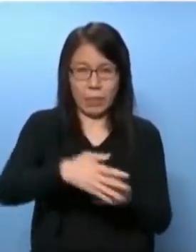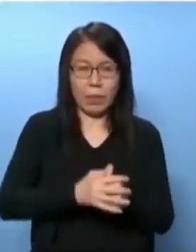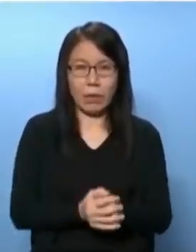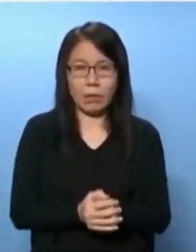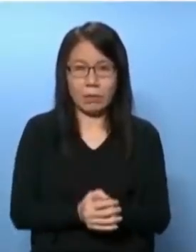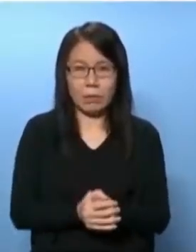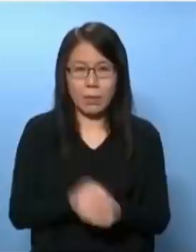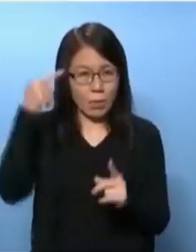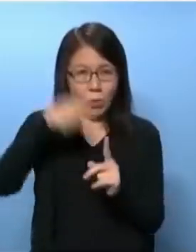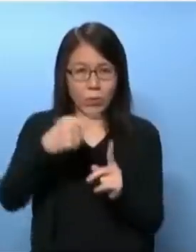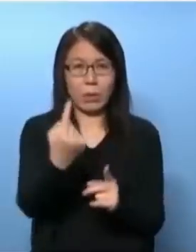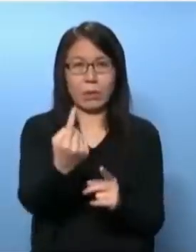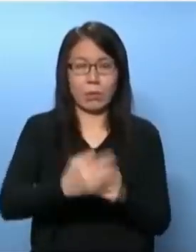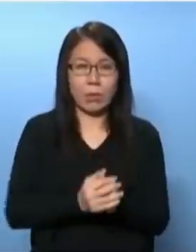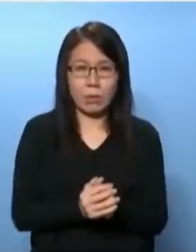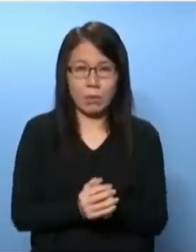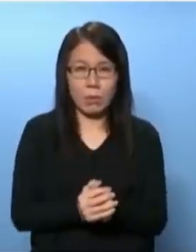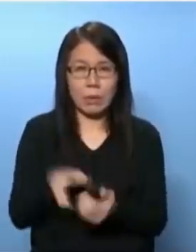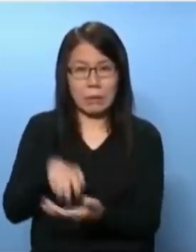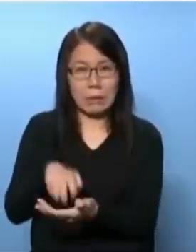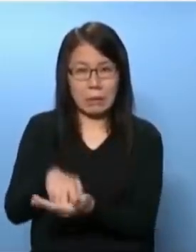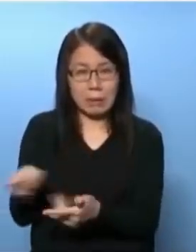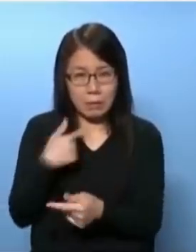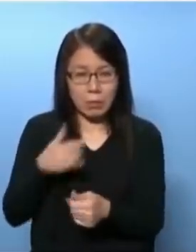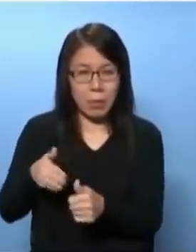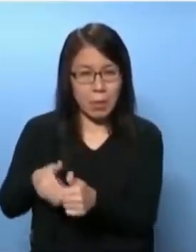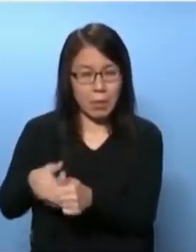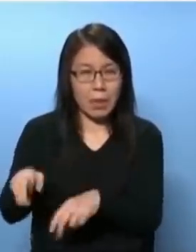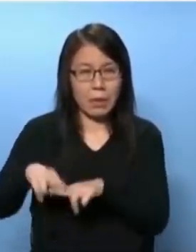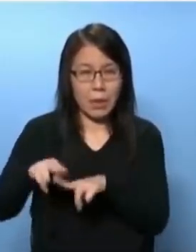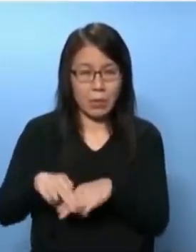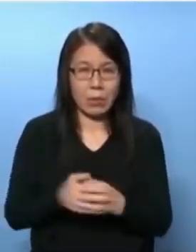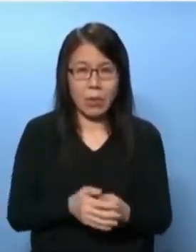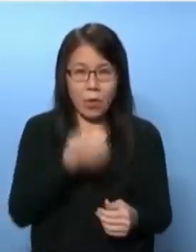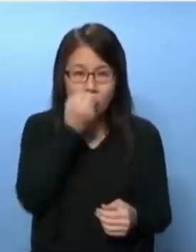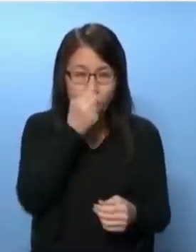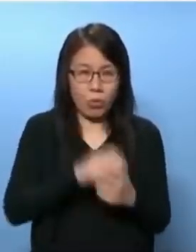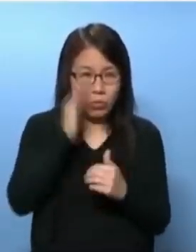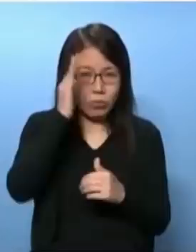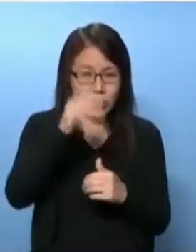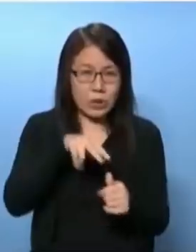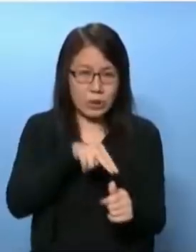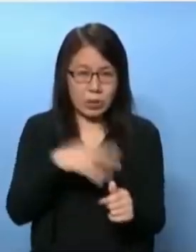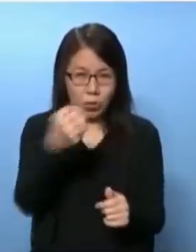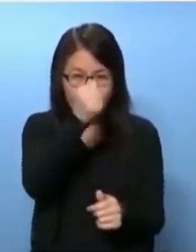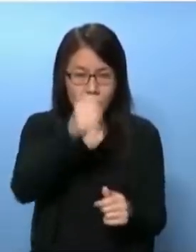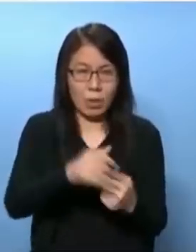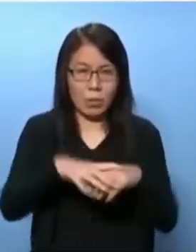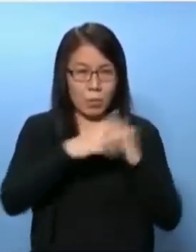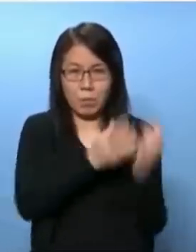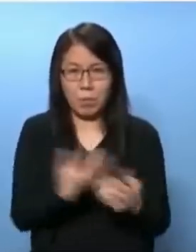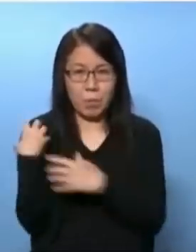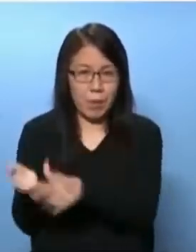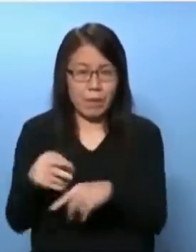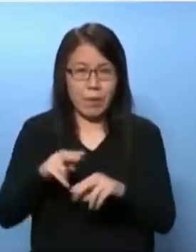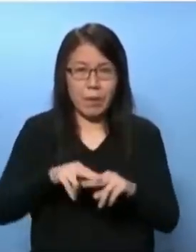总之第一个目的呢就是跪下送上香港的自治送